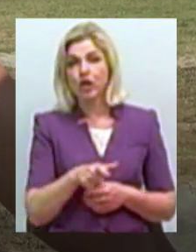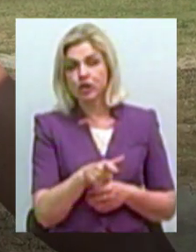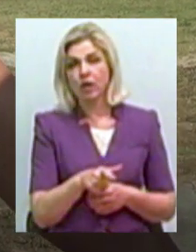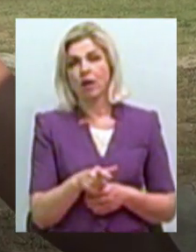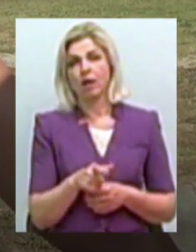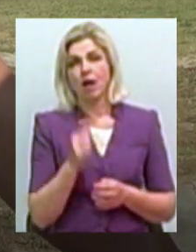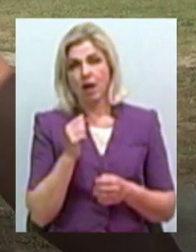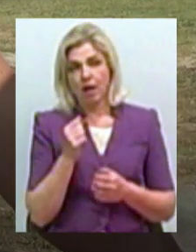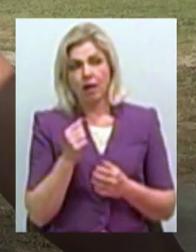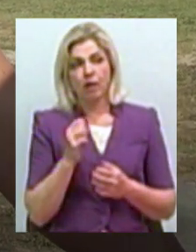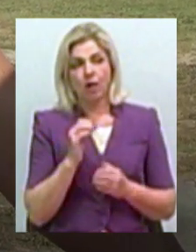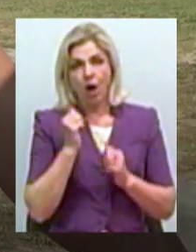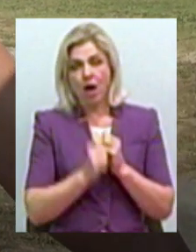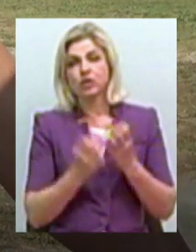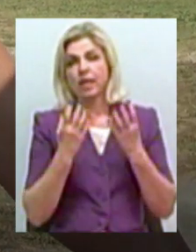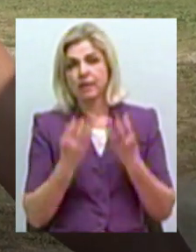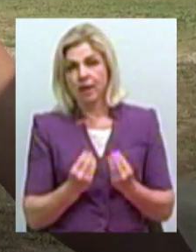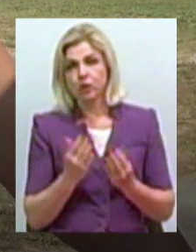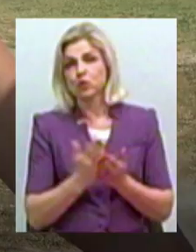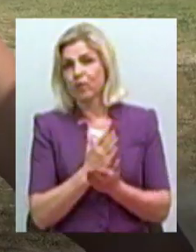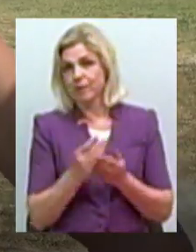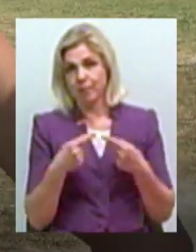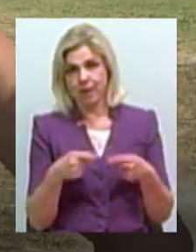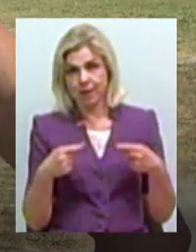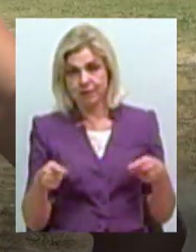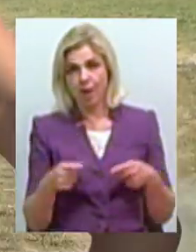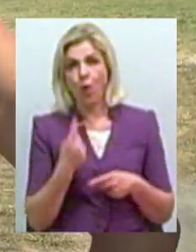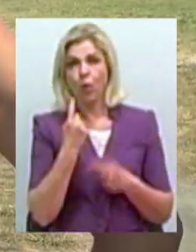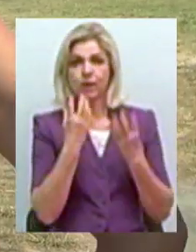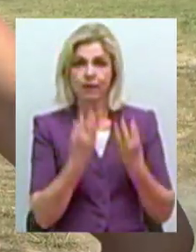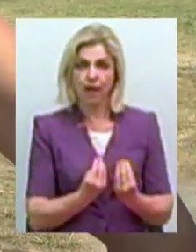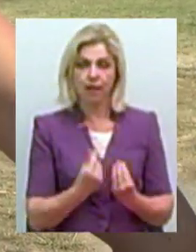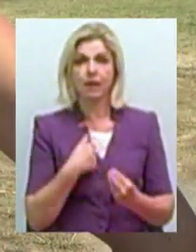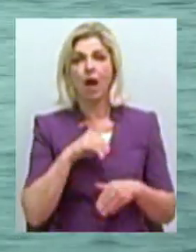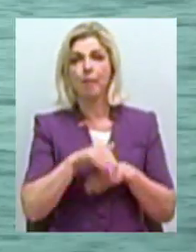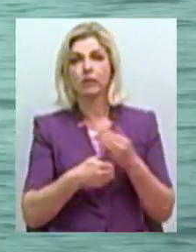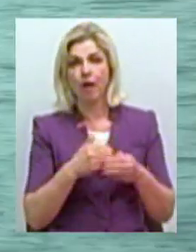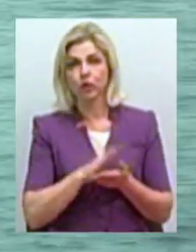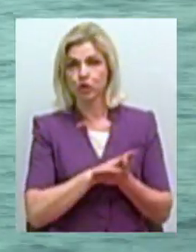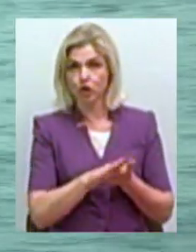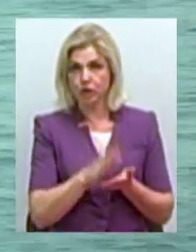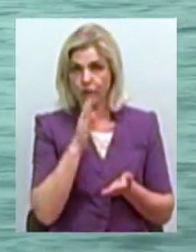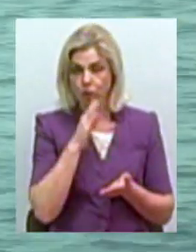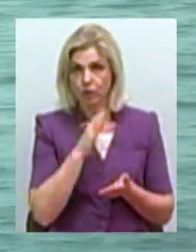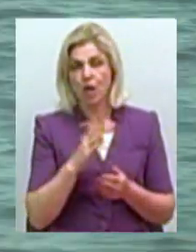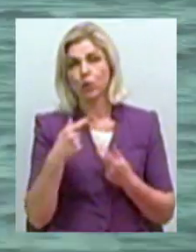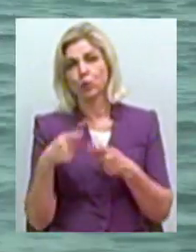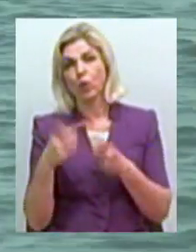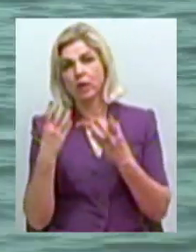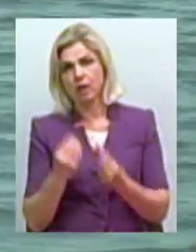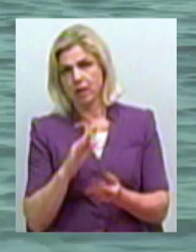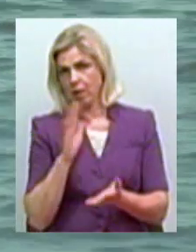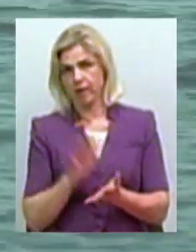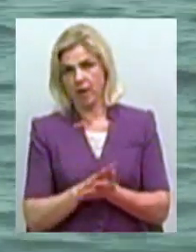Справа в тому, що річка кожного дня зовсім різна, тому що один день я плаваю, вона чиста, в інший день вона